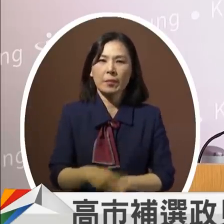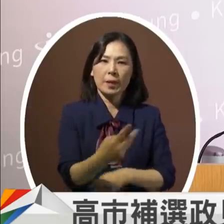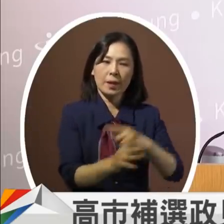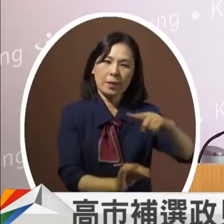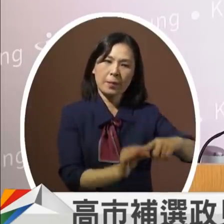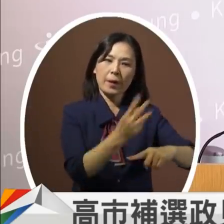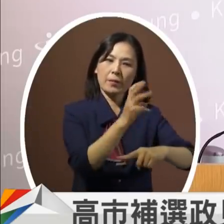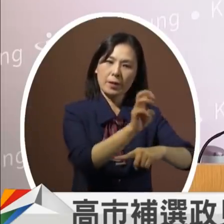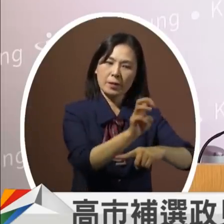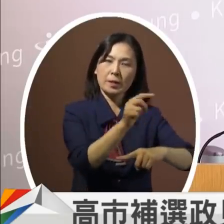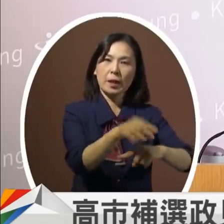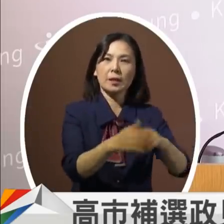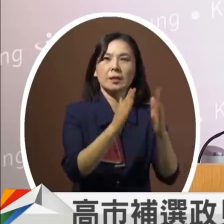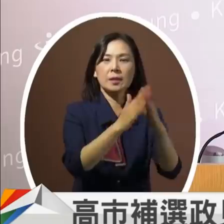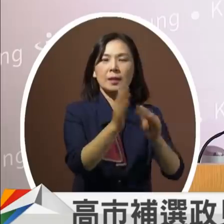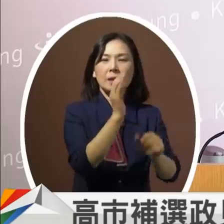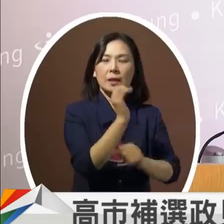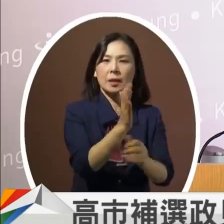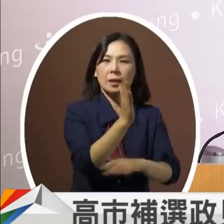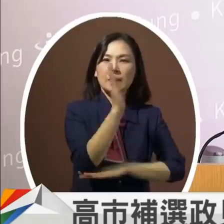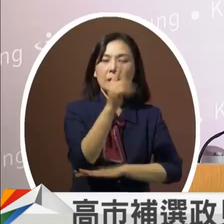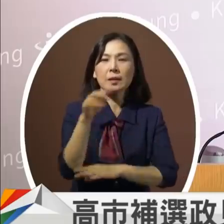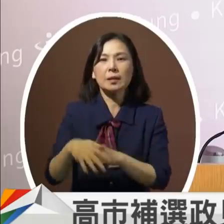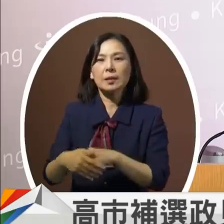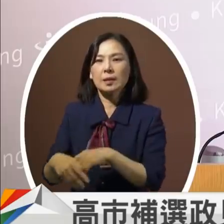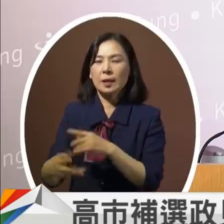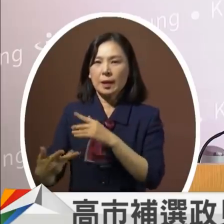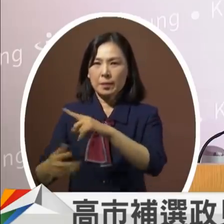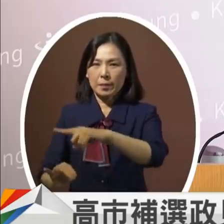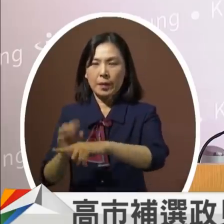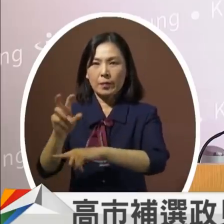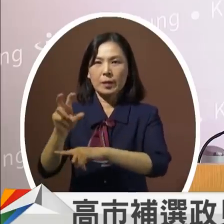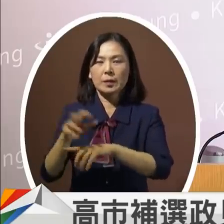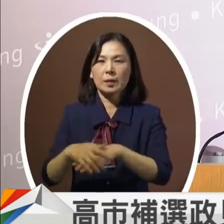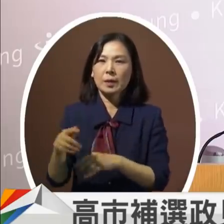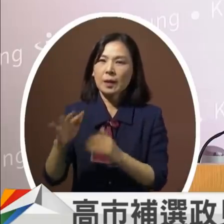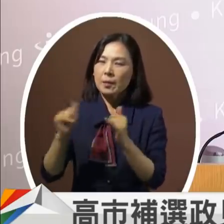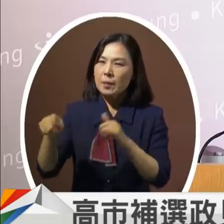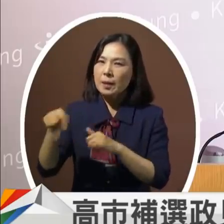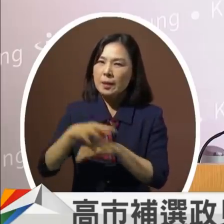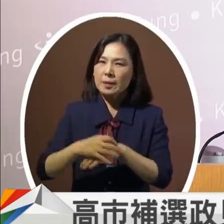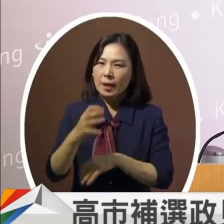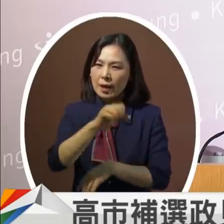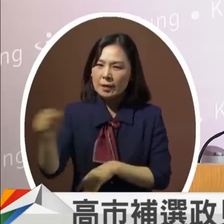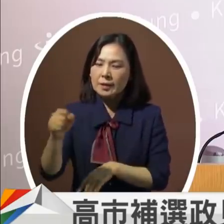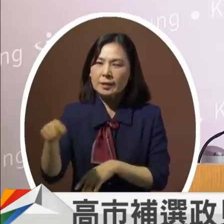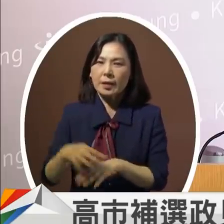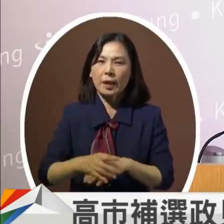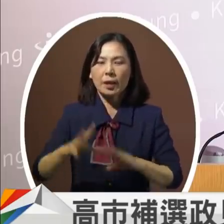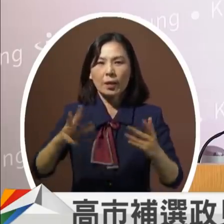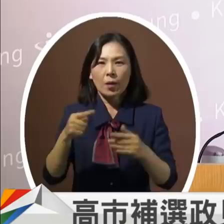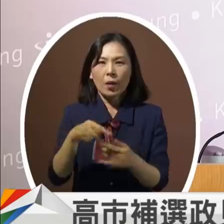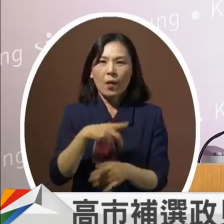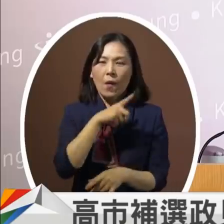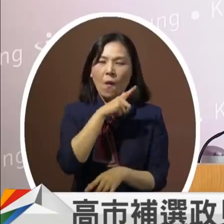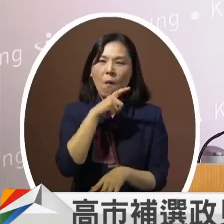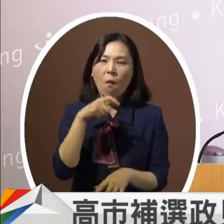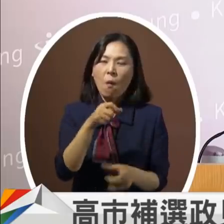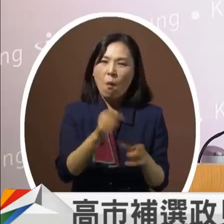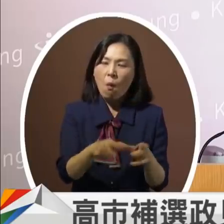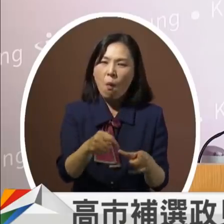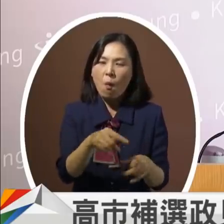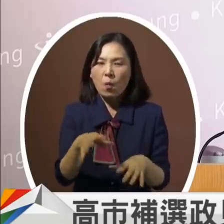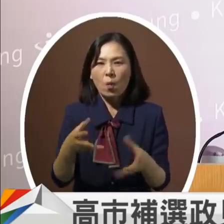分派系的家天下心态民进党抢夺国家资源政府名位国营事业毫不客气民